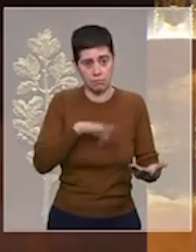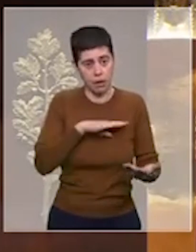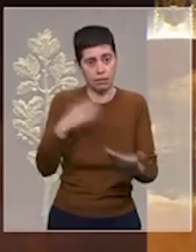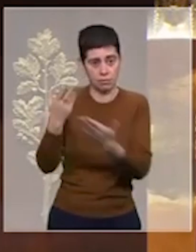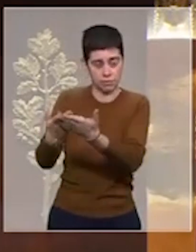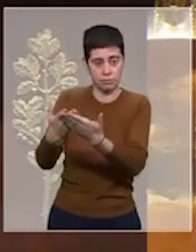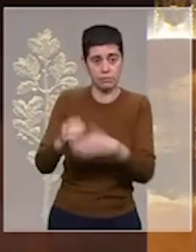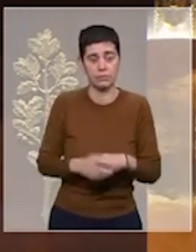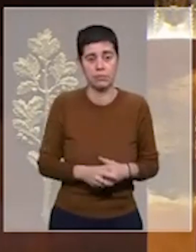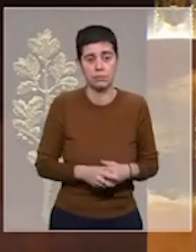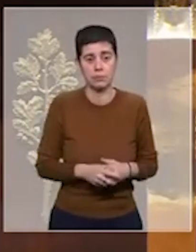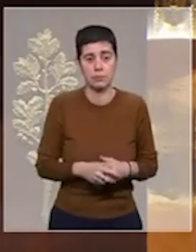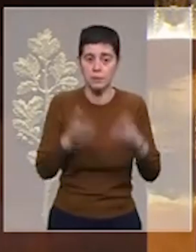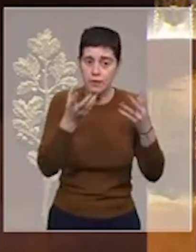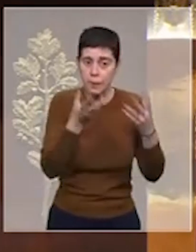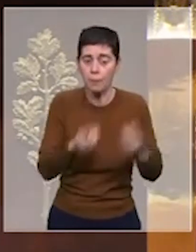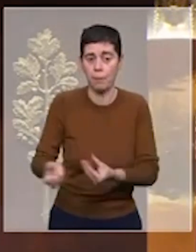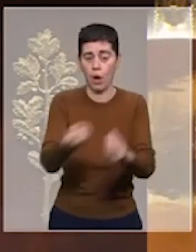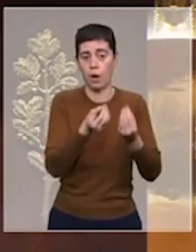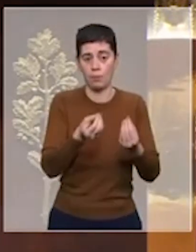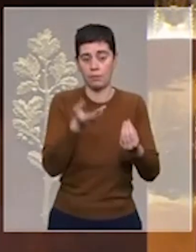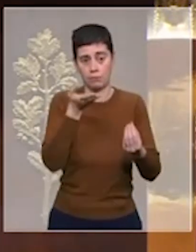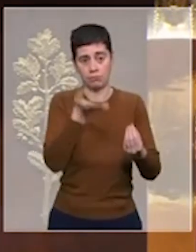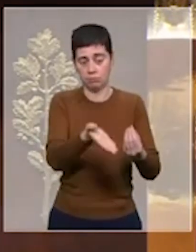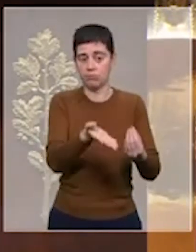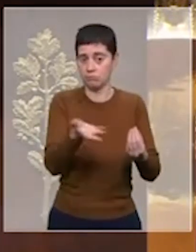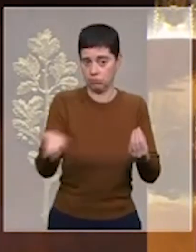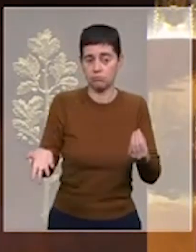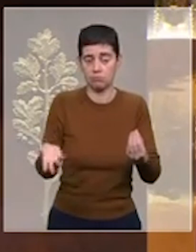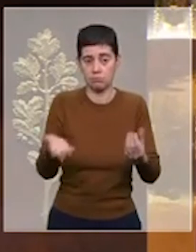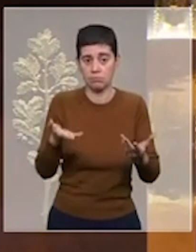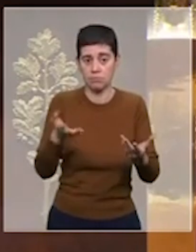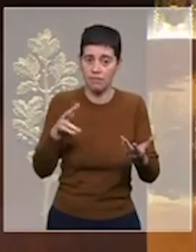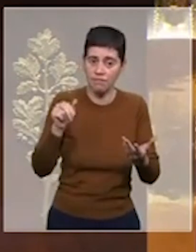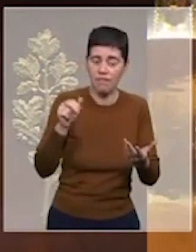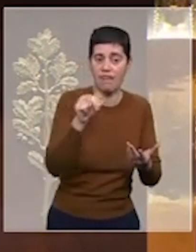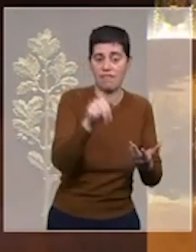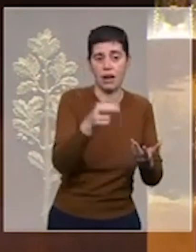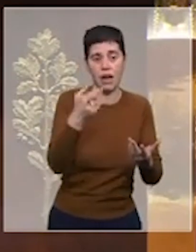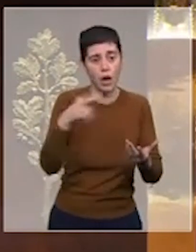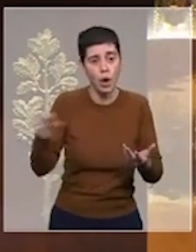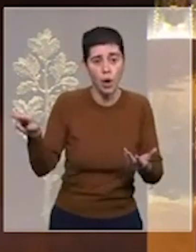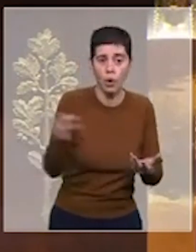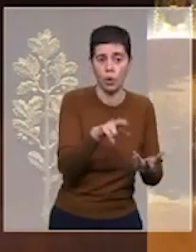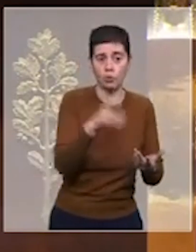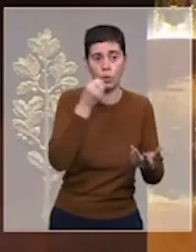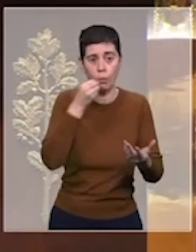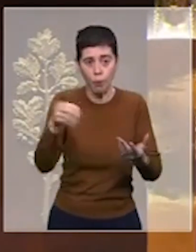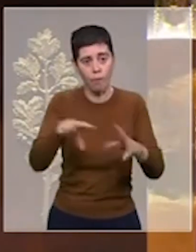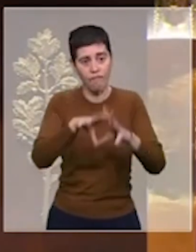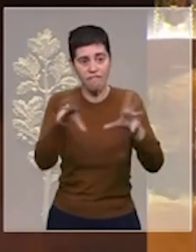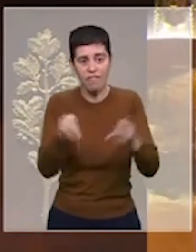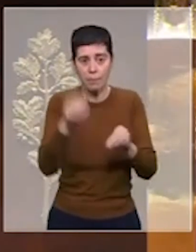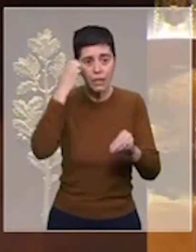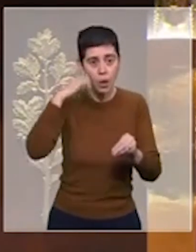Et notre peuple connaîtra une floraison au sein de la grande famille